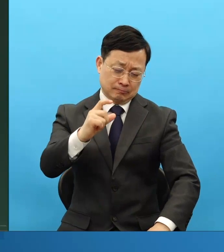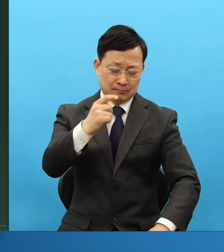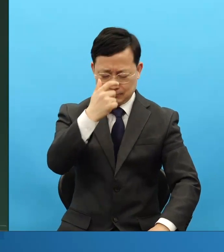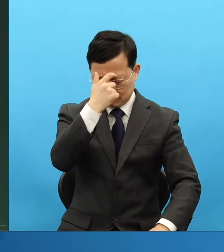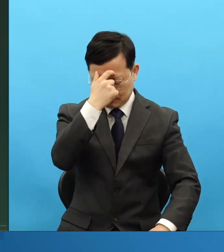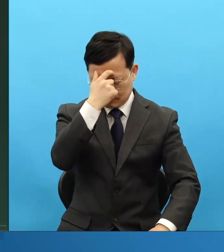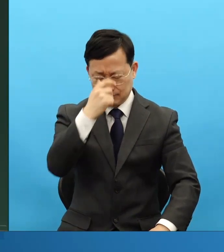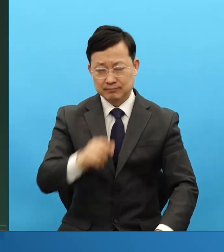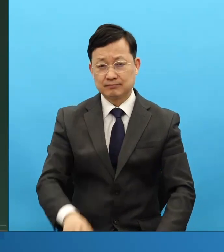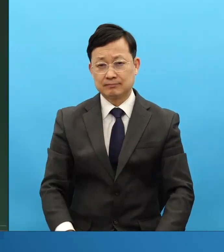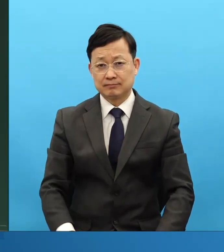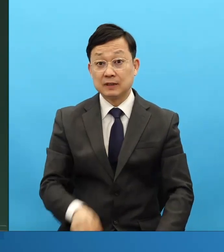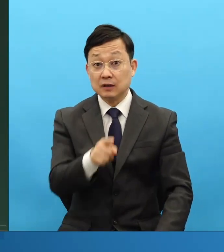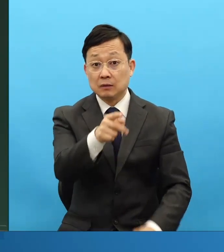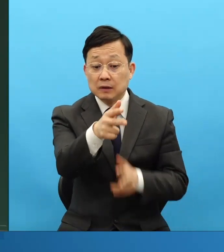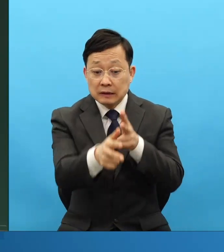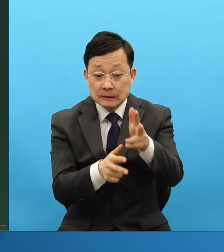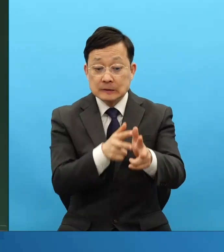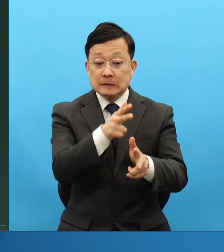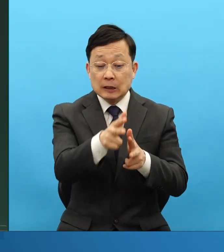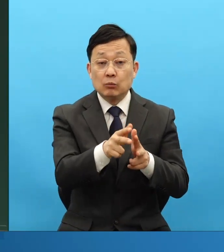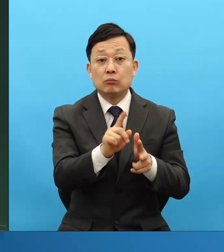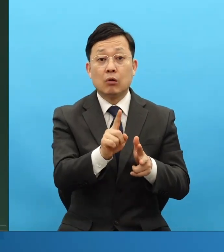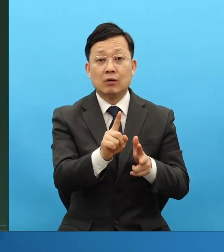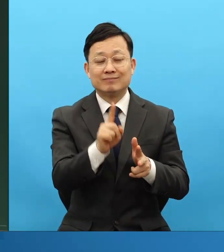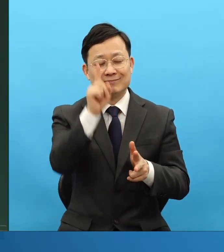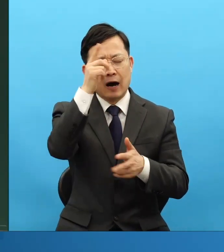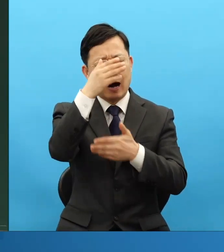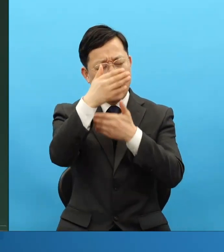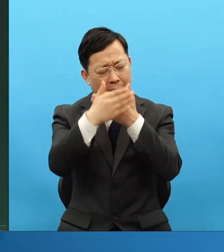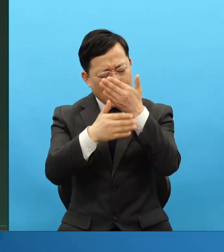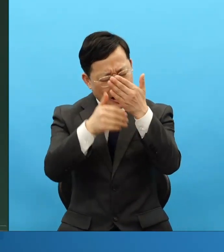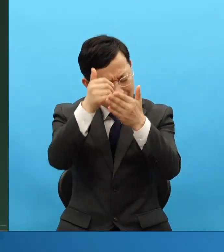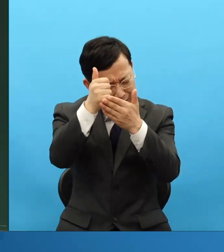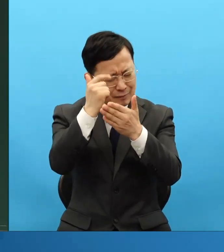그럼 여러분이 산업 어떻게 되겠습니까? 업무를 필요도 없어요.